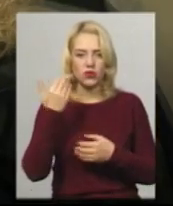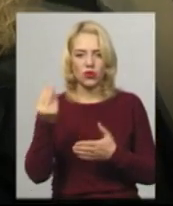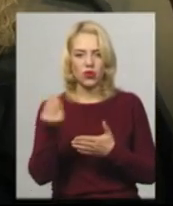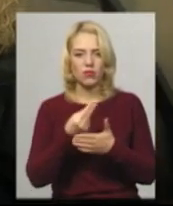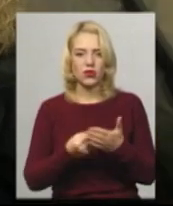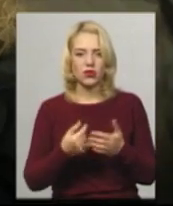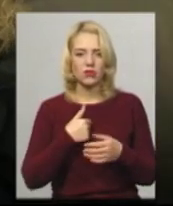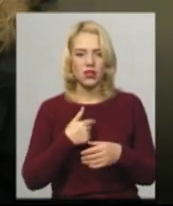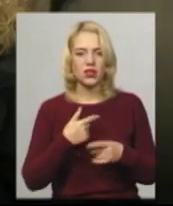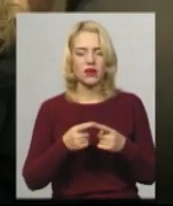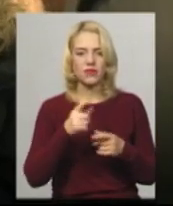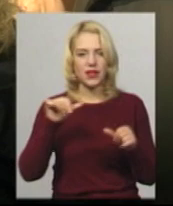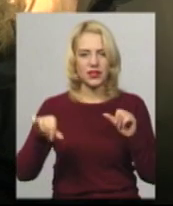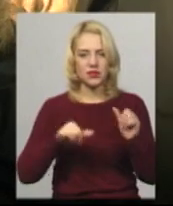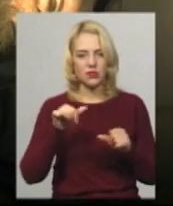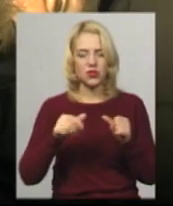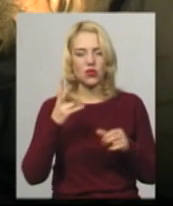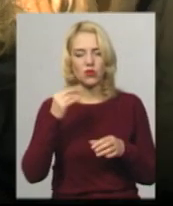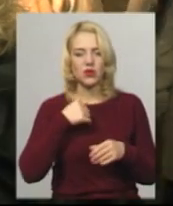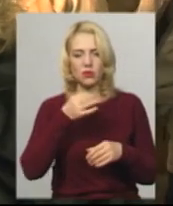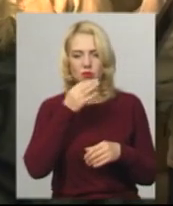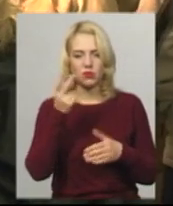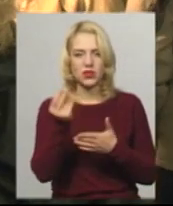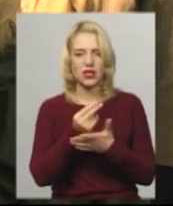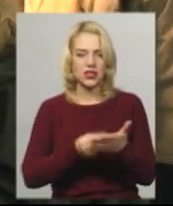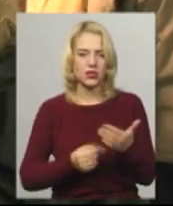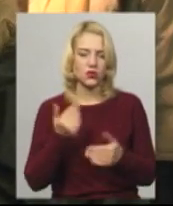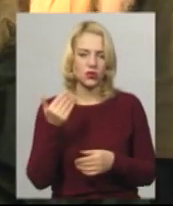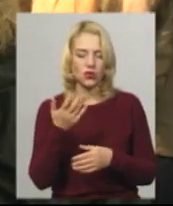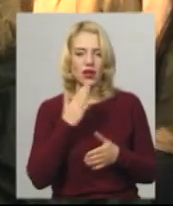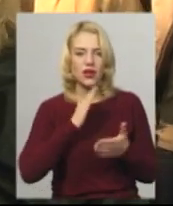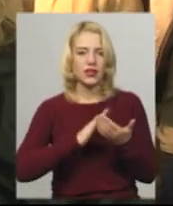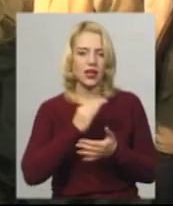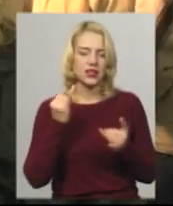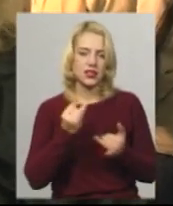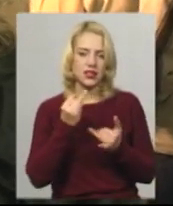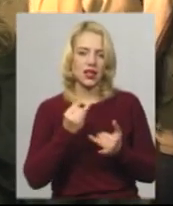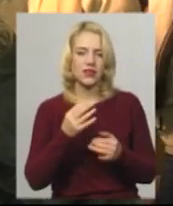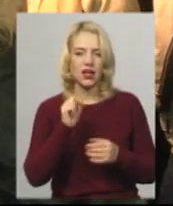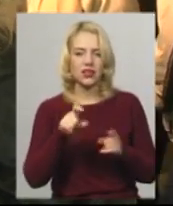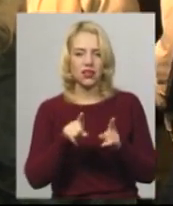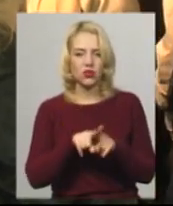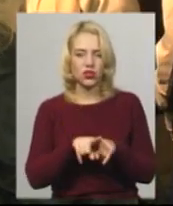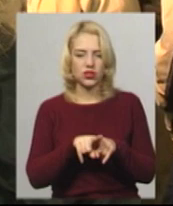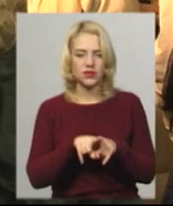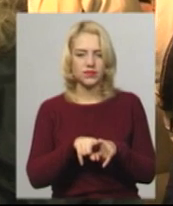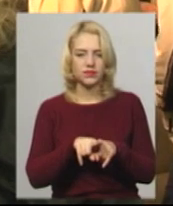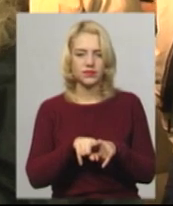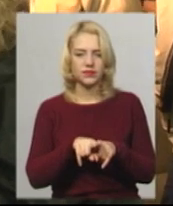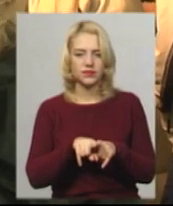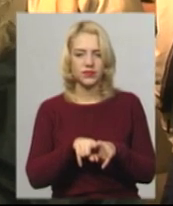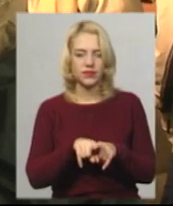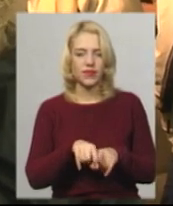представляє різьб'ярство, але мені дуже подобається його рисунок. Дуже він такий якісний, красивий, цікавий. Також з